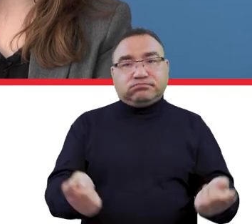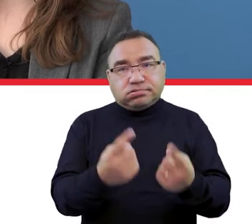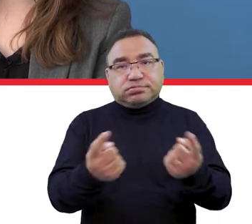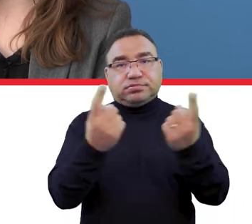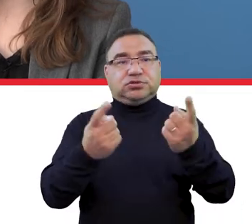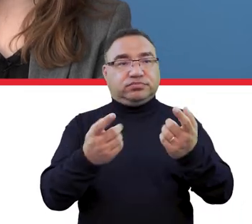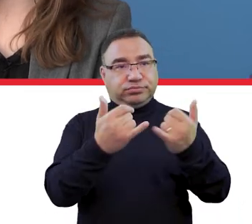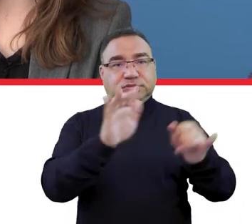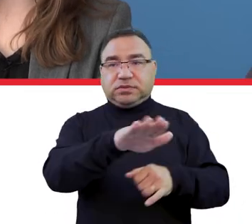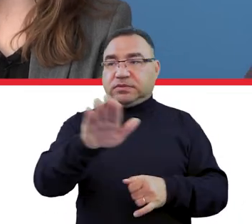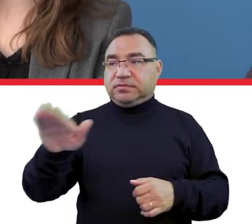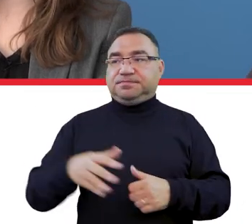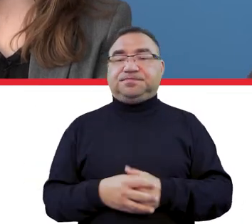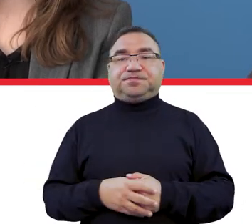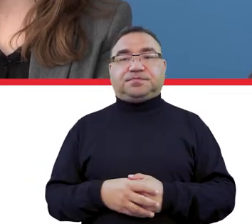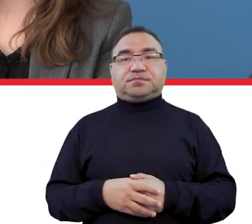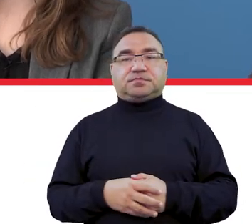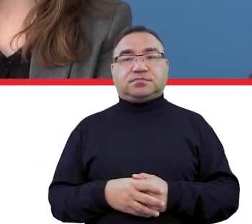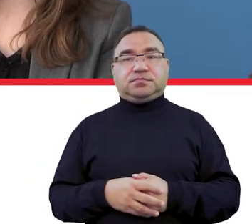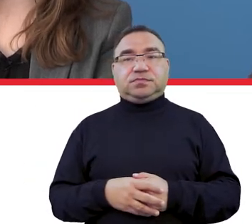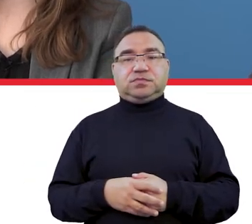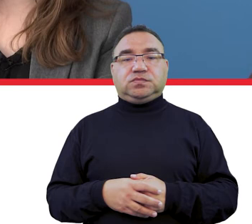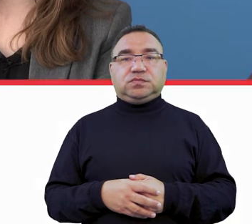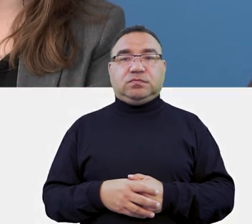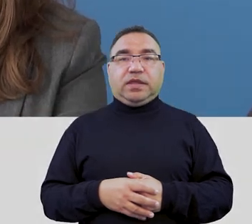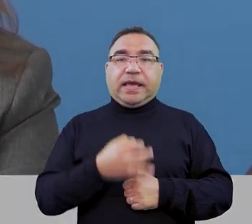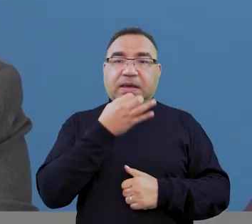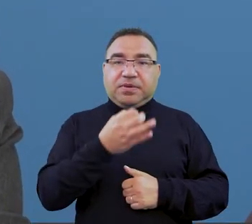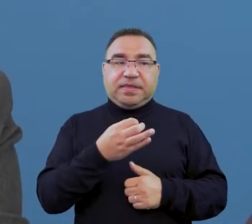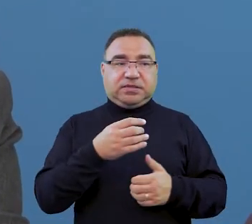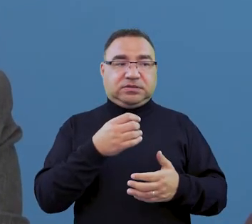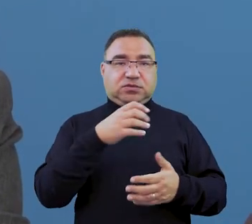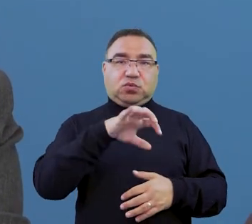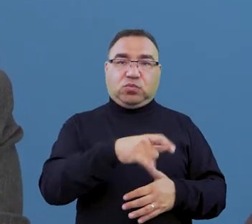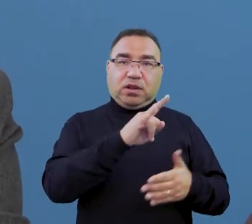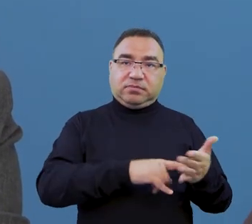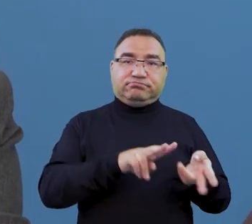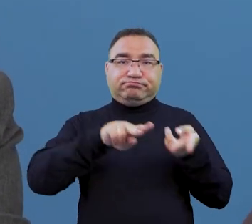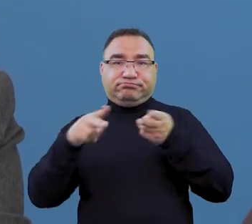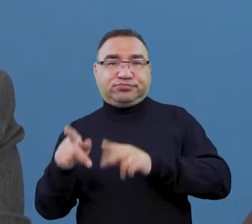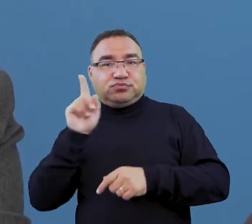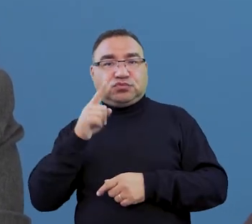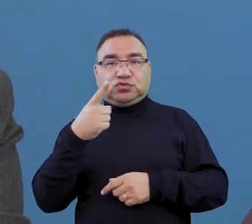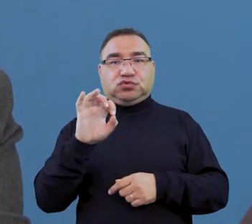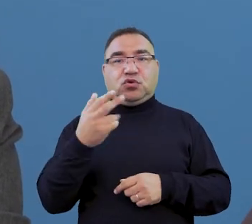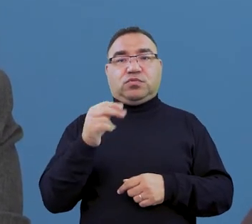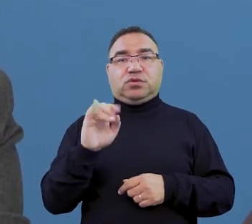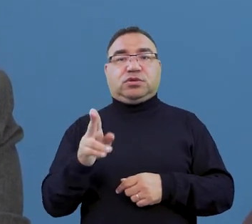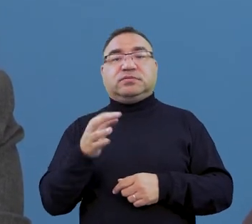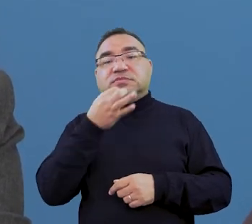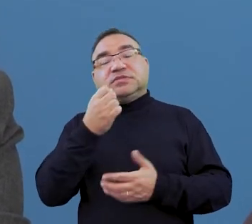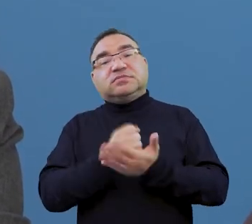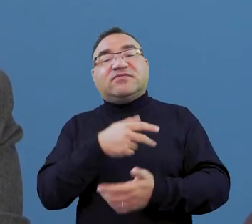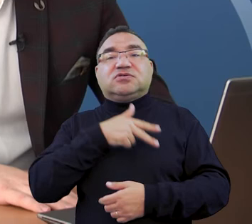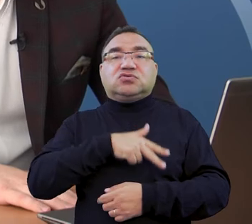promowała. Jasne, rozumiemy. To w takim razie tyle z pytań dotyczących legitymacji. Przepażę głos Dominikowi, żeby zapytał o sprawy